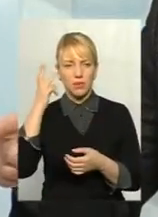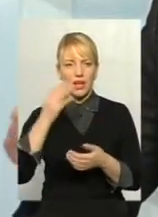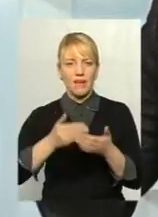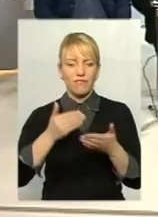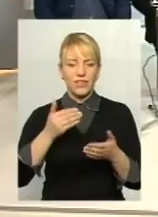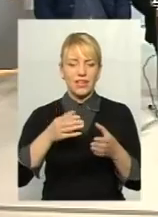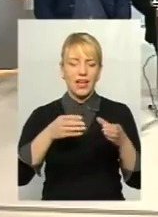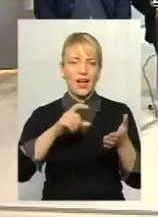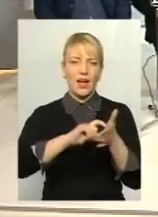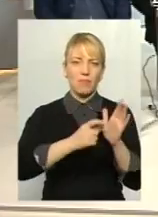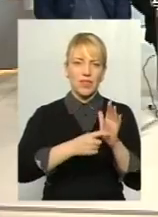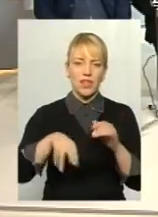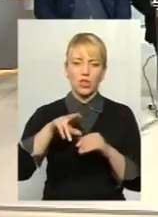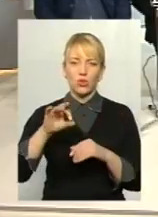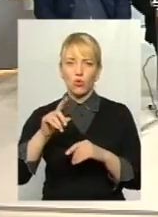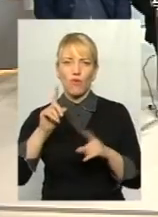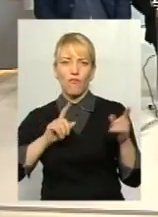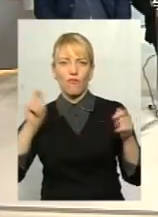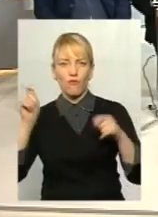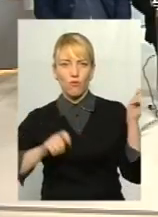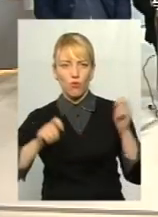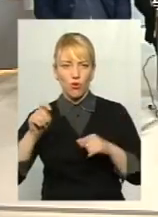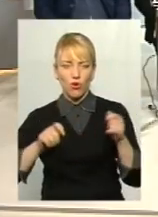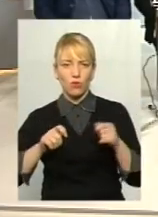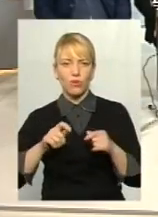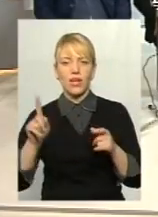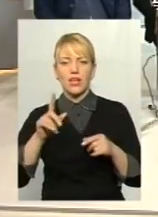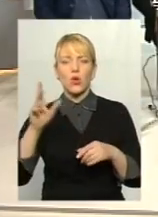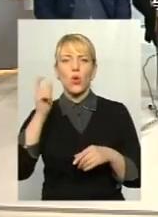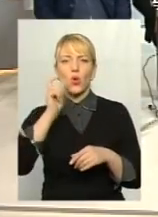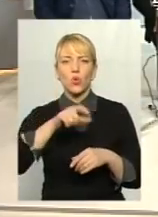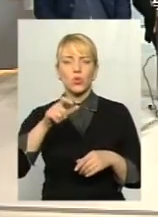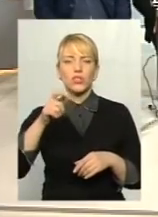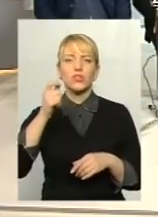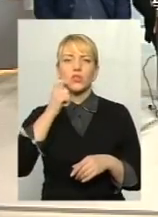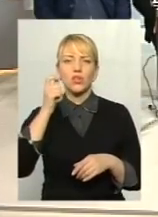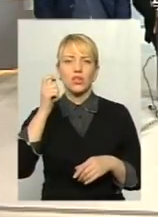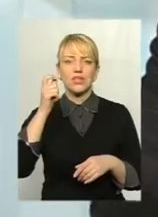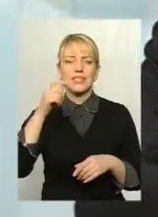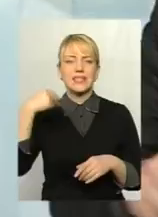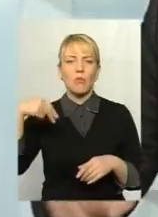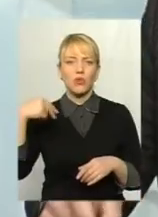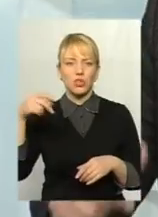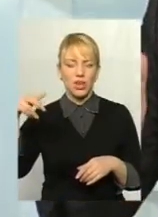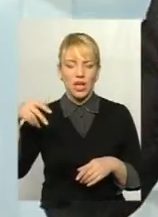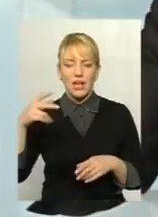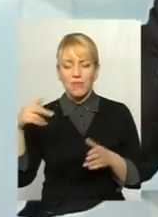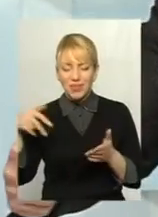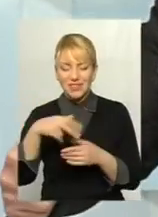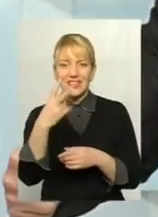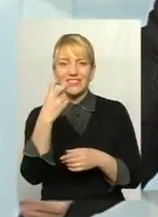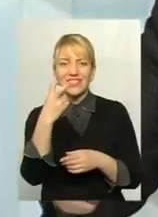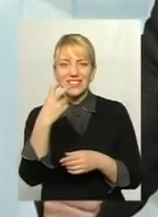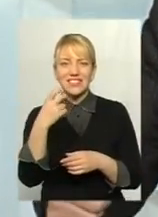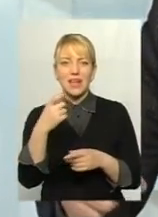форуму, які з усієї України з'їхалися люди. З Запоріжжя люди приїхали. Вони не знайшли можливість пройти 200 метрів, сказати вітальне